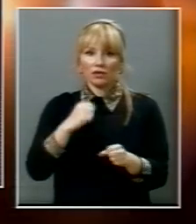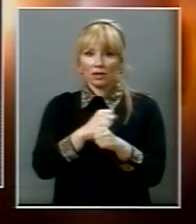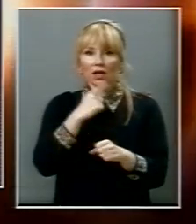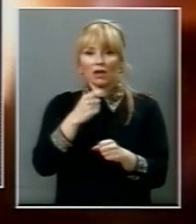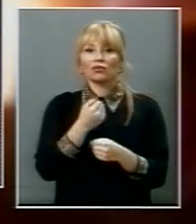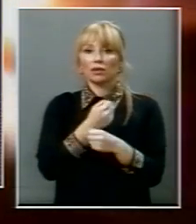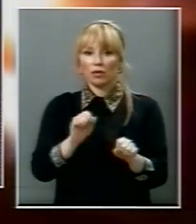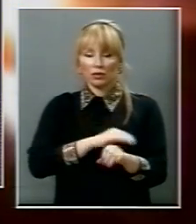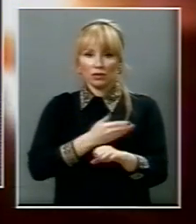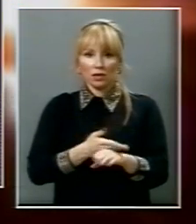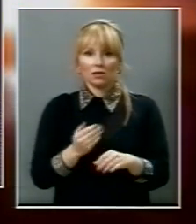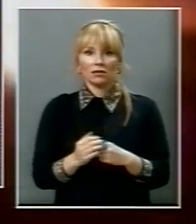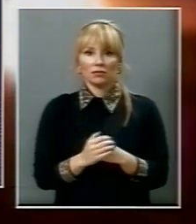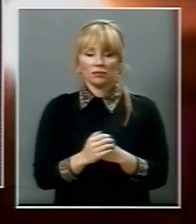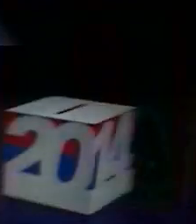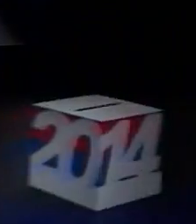demokratskoj stranci.